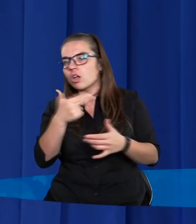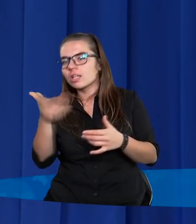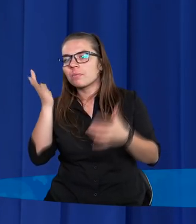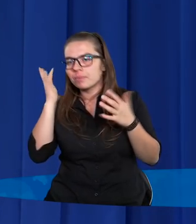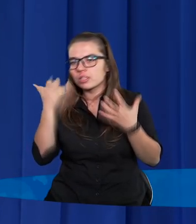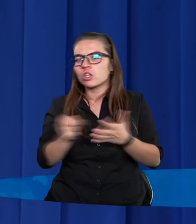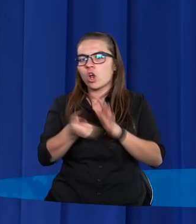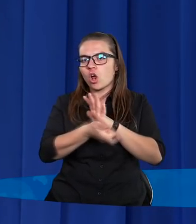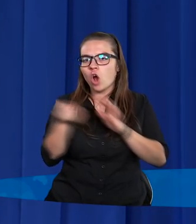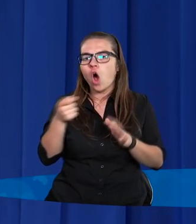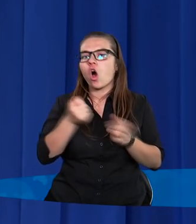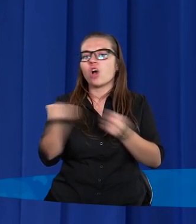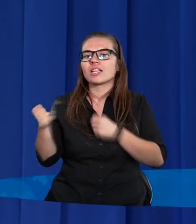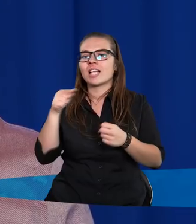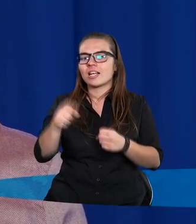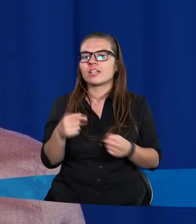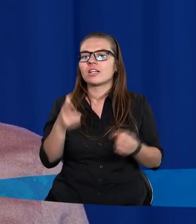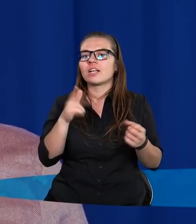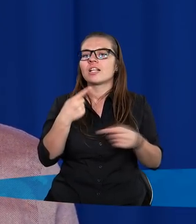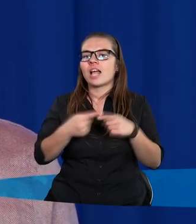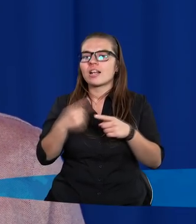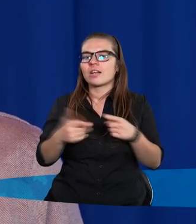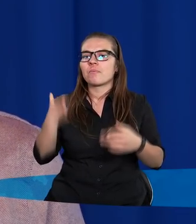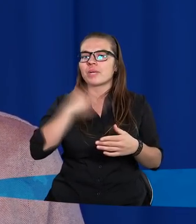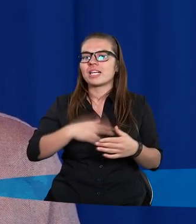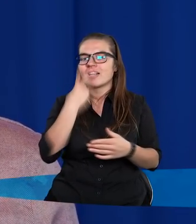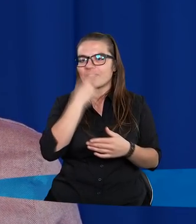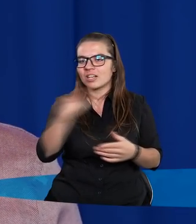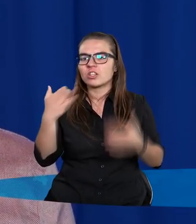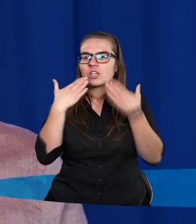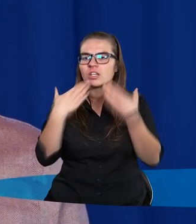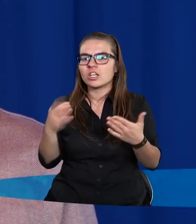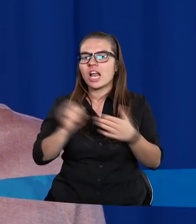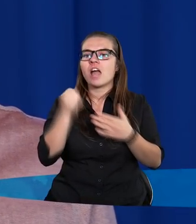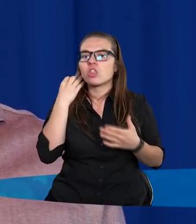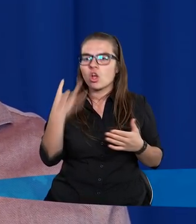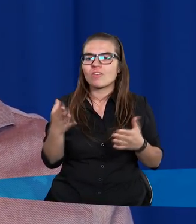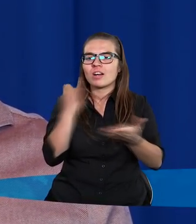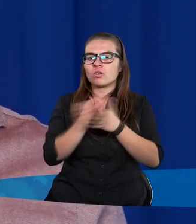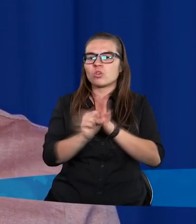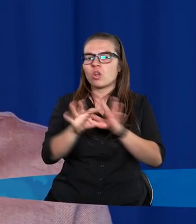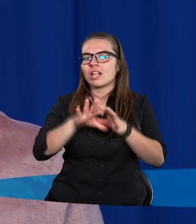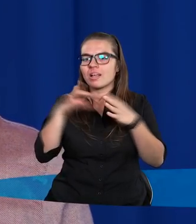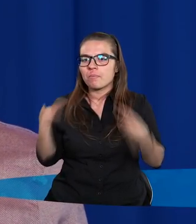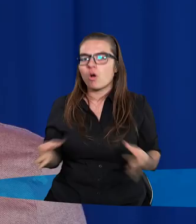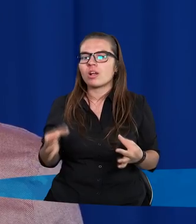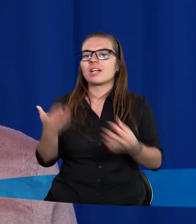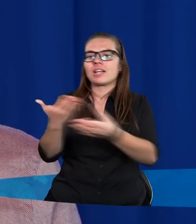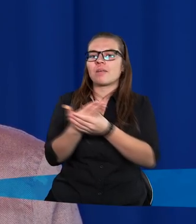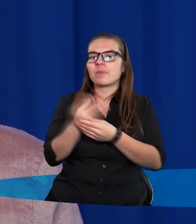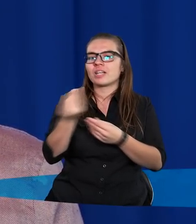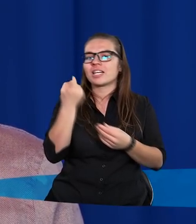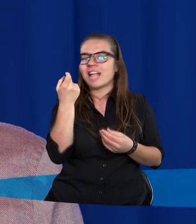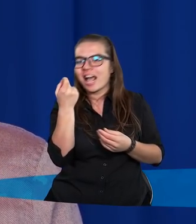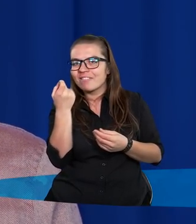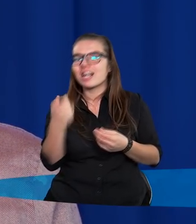to będziemy chcieli się do nich odnieść. Zatem, mili widzowie, dziękując, że dotrwaliście już do tej pory, zapraszamy